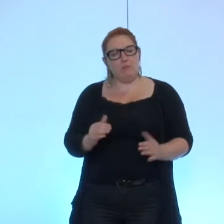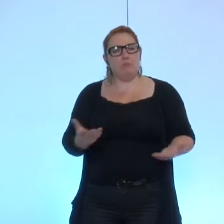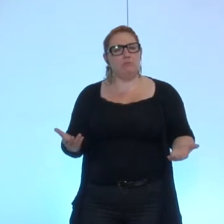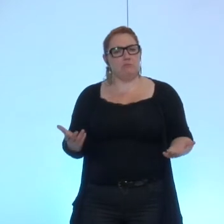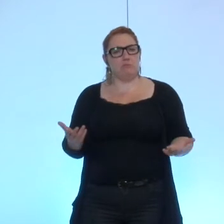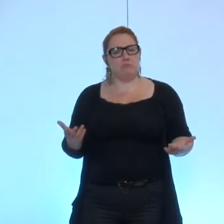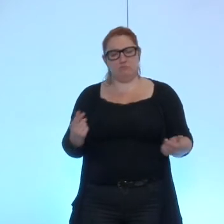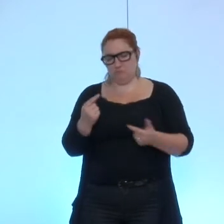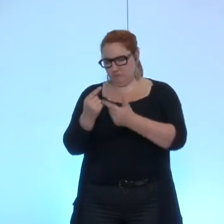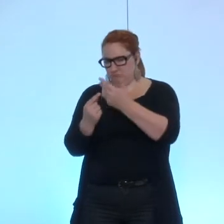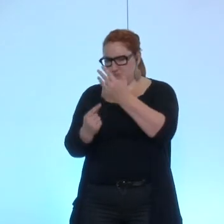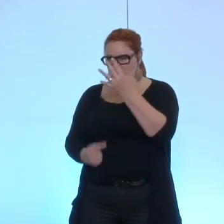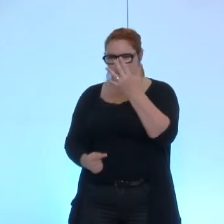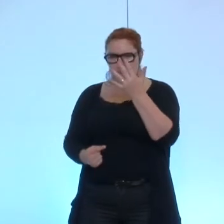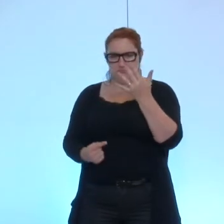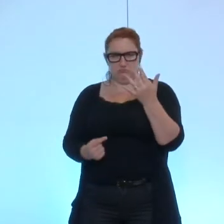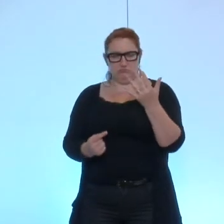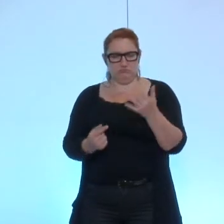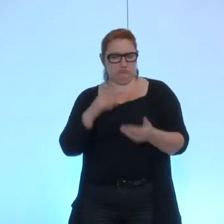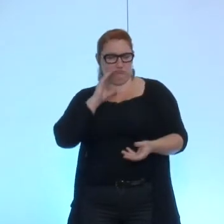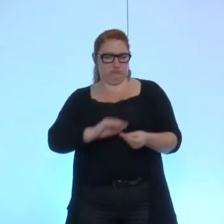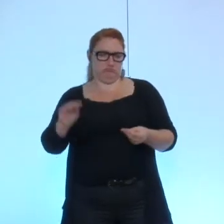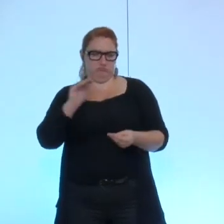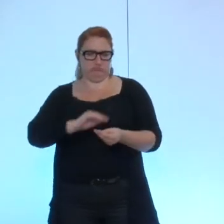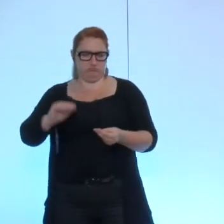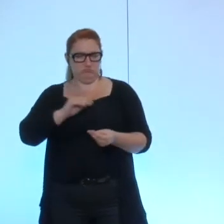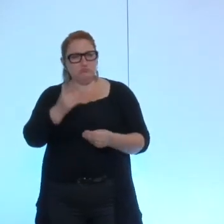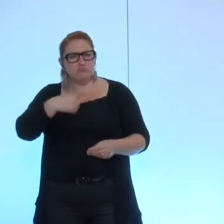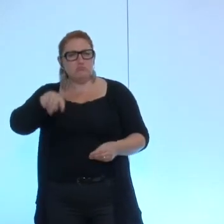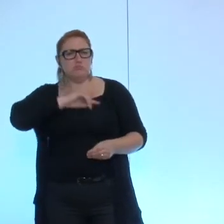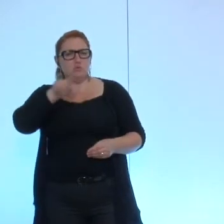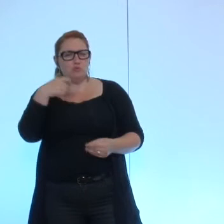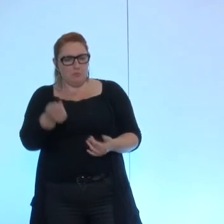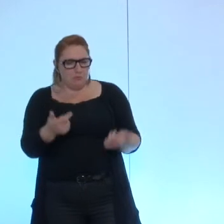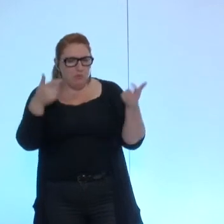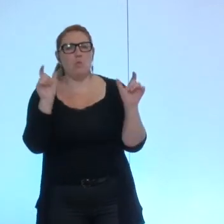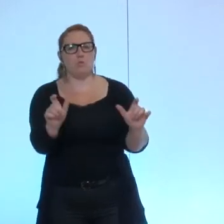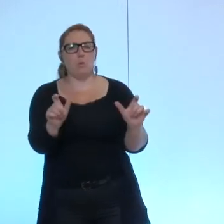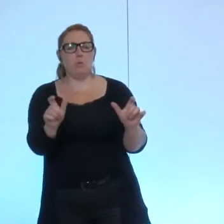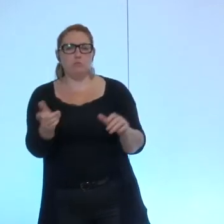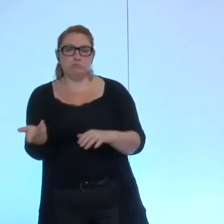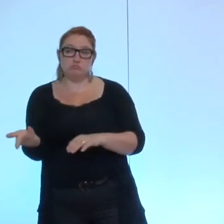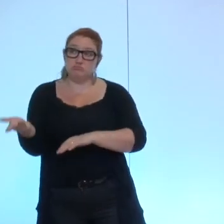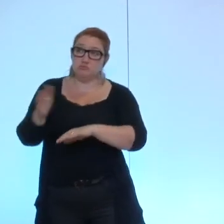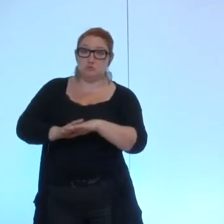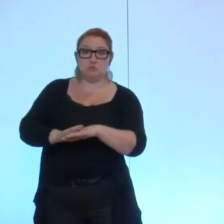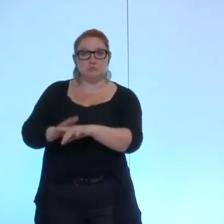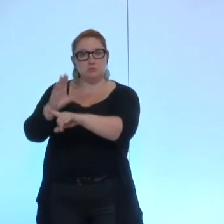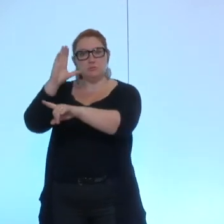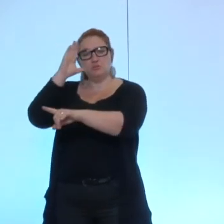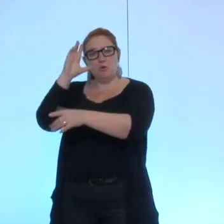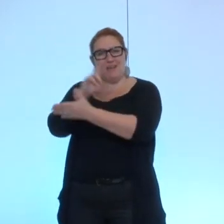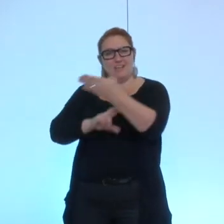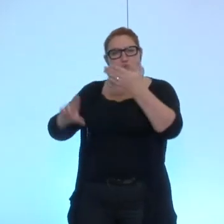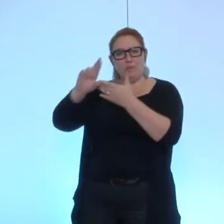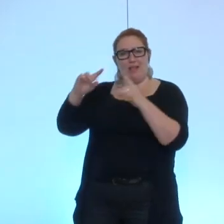contrôle que nous sommes censés exercer nous et sur lequel la chambre régional des comptes attire notre attention